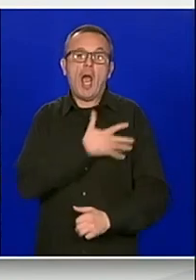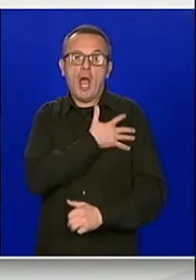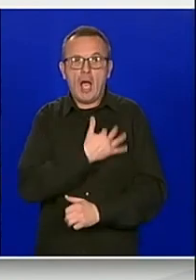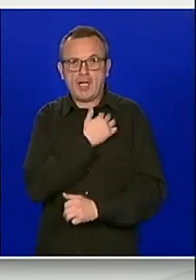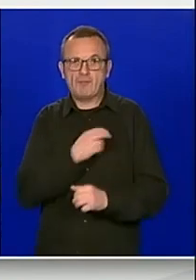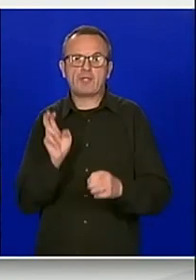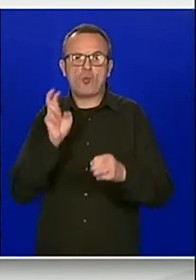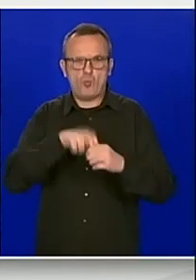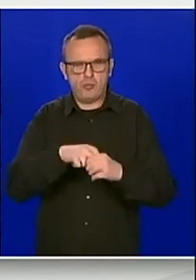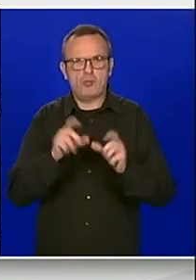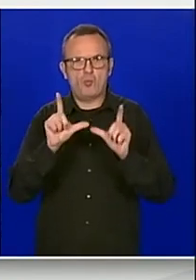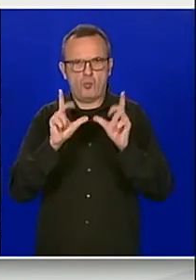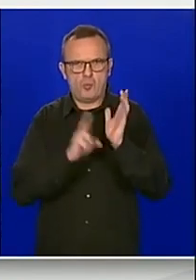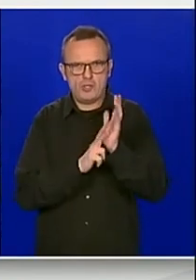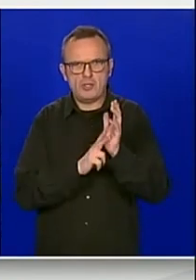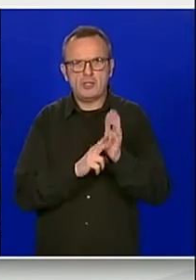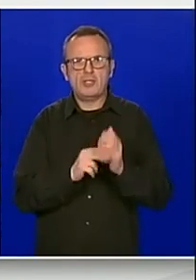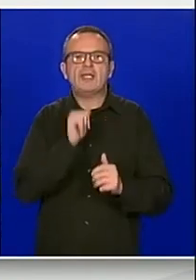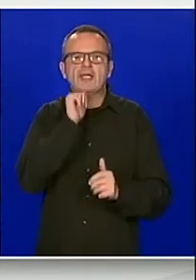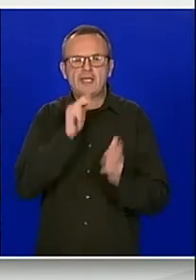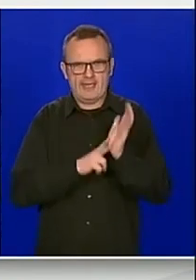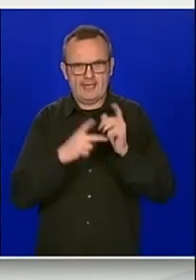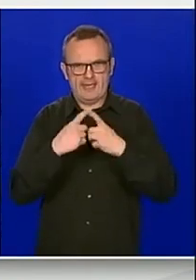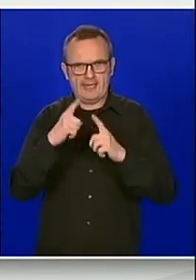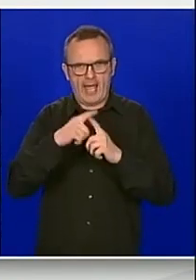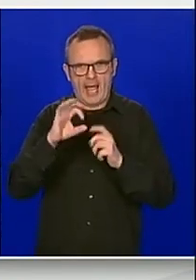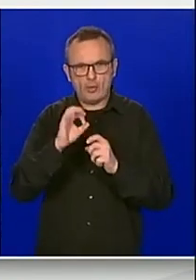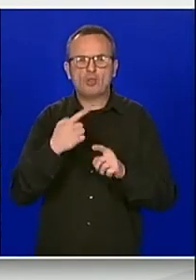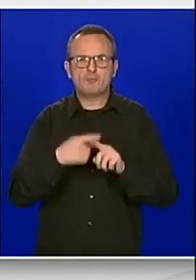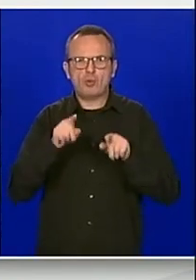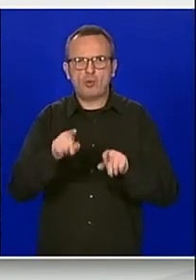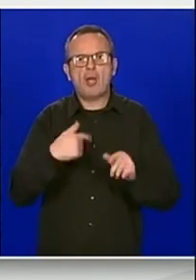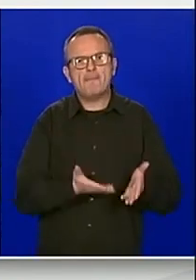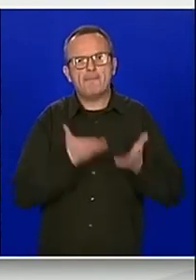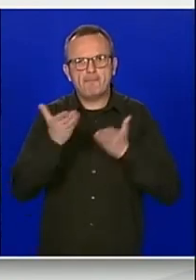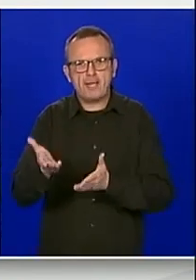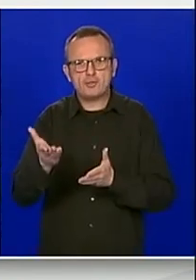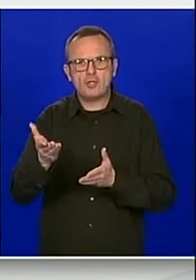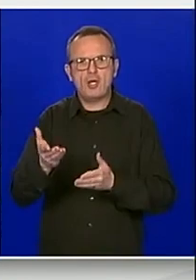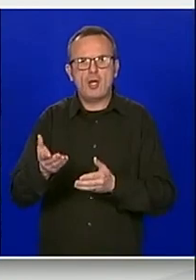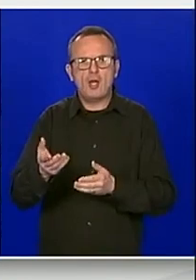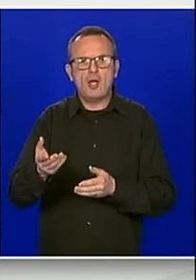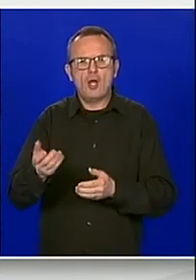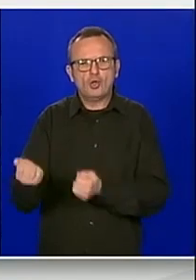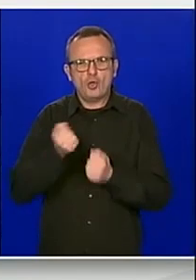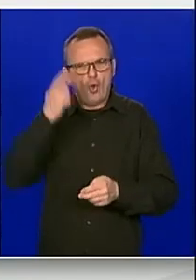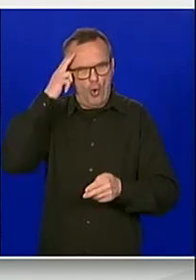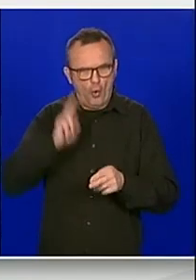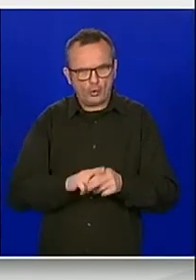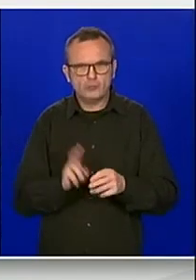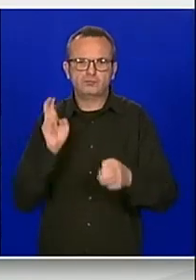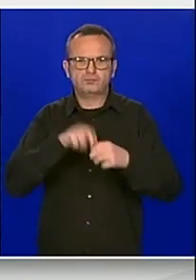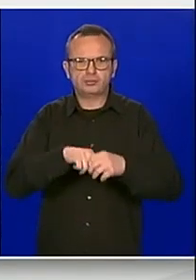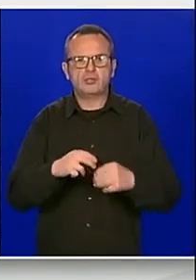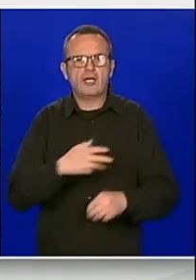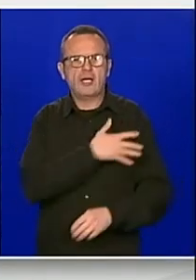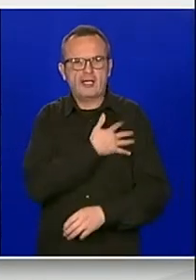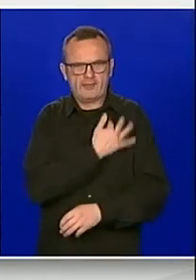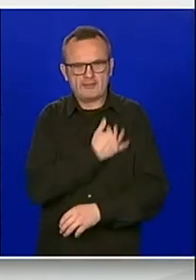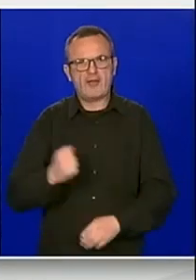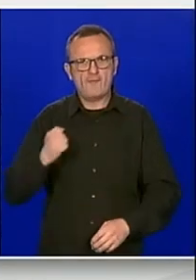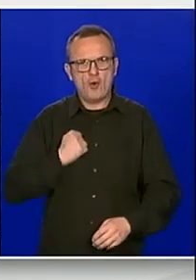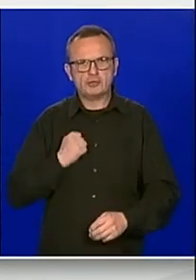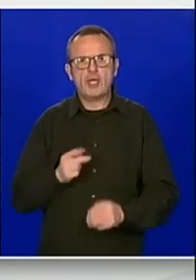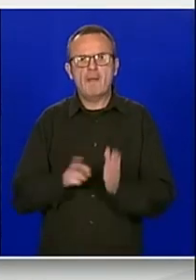NATO-a i Ujedinjenih naroda, predlaže se donošenje odluke o sudjelovanju odživ snaga Republike Hrvatske uz mogućnost rotacija,